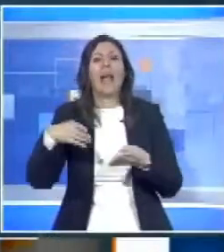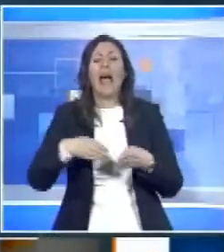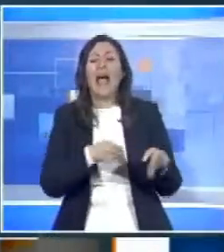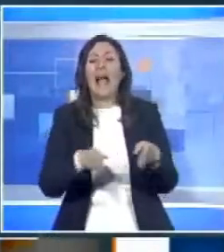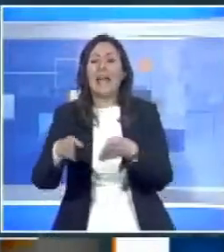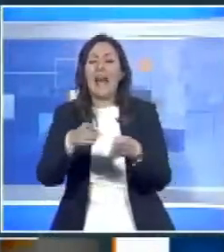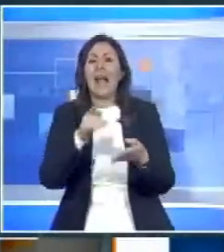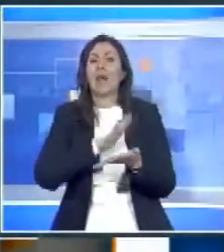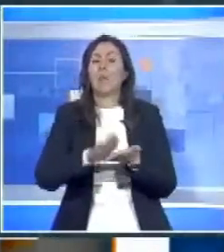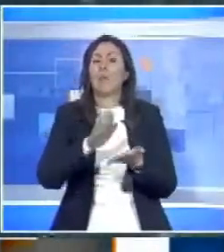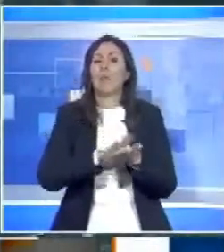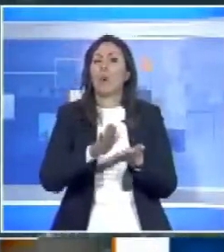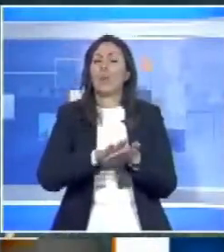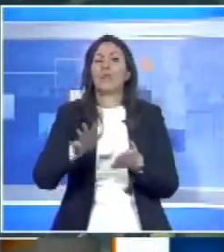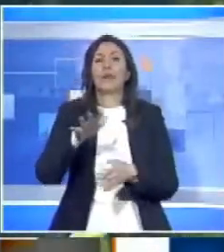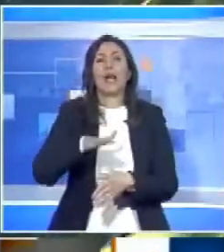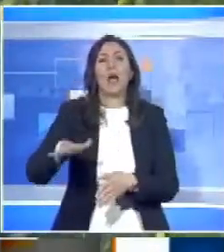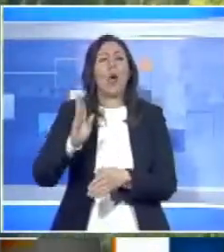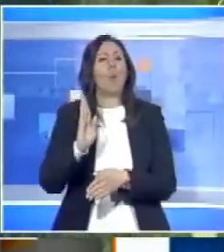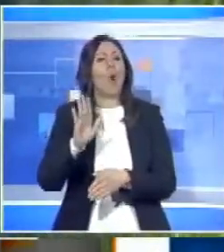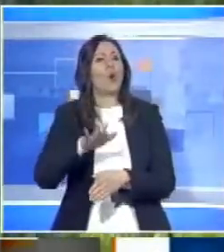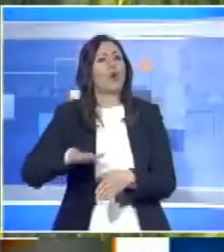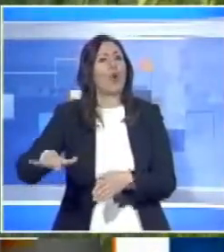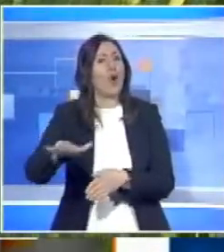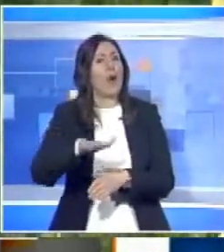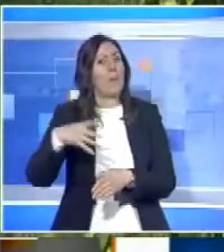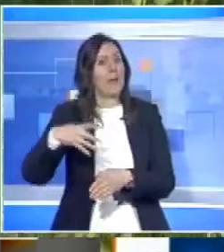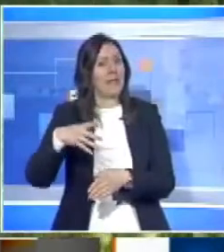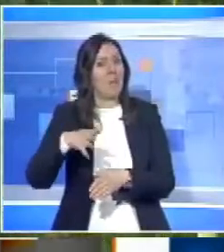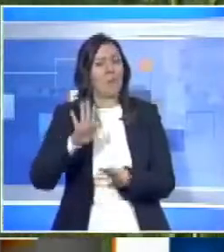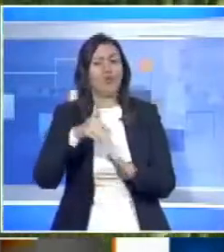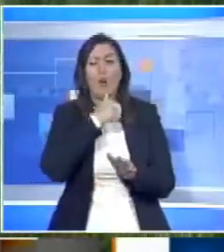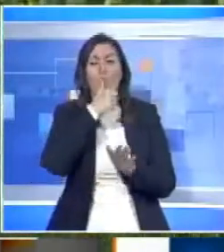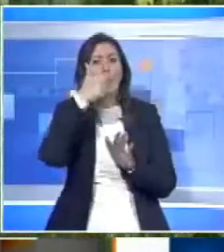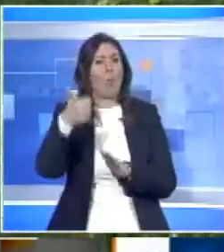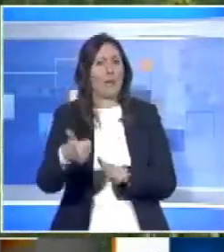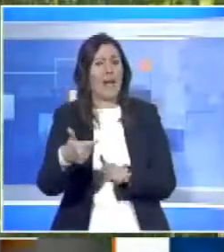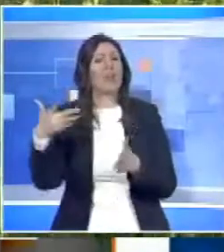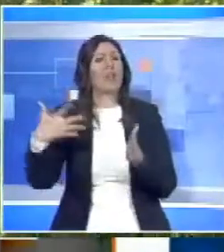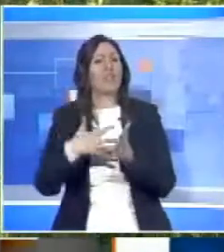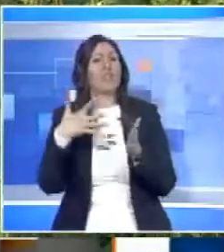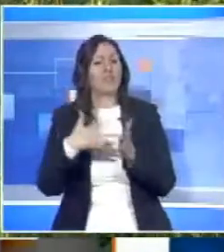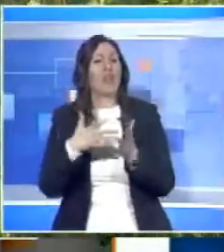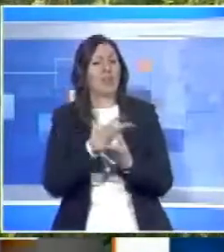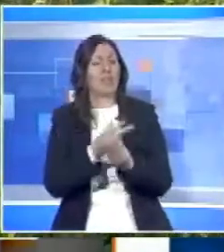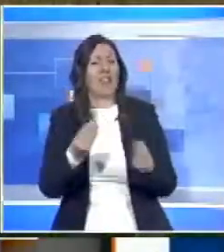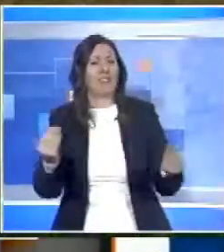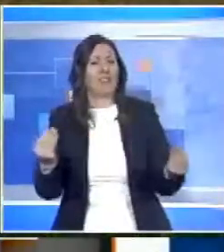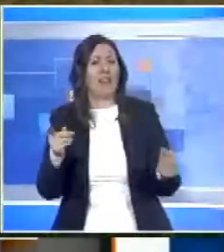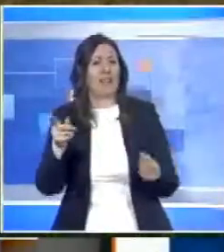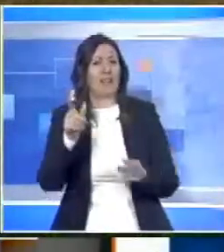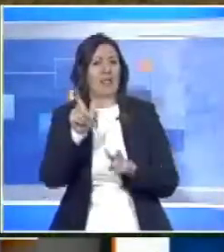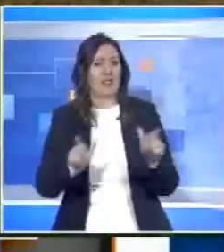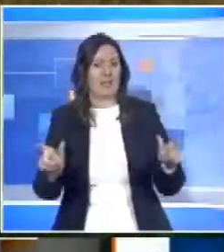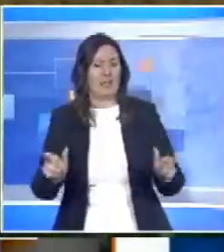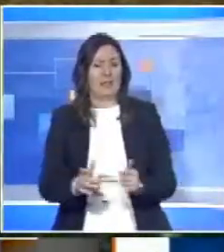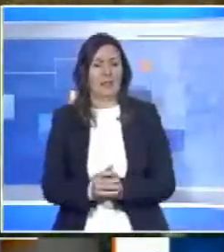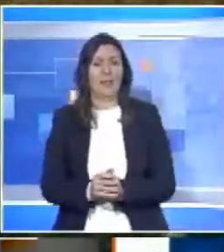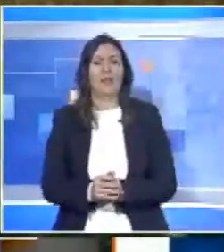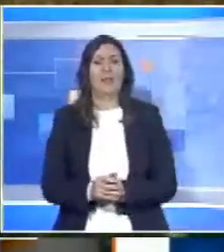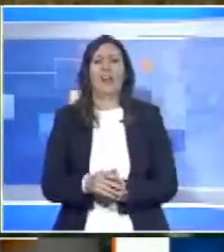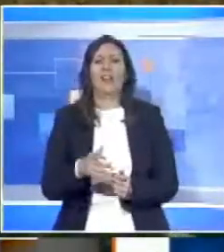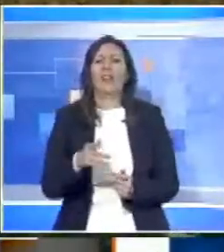bonifica nei pressi del borgo di Metaponto da circa un anno con disagi da parte dei residenti. Si sente la puzza la sera,